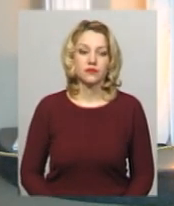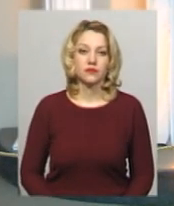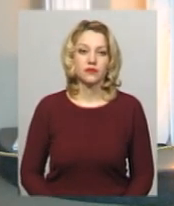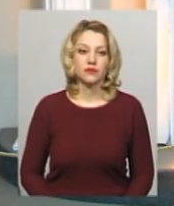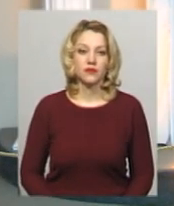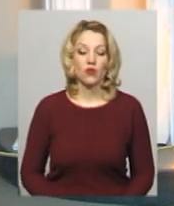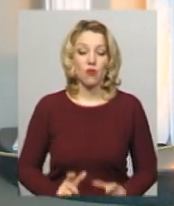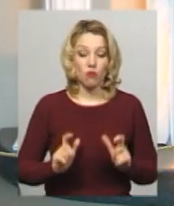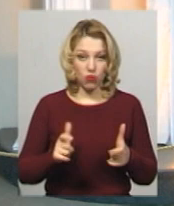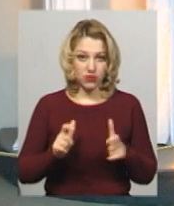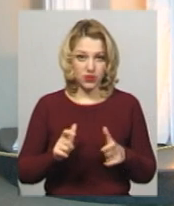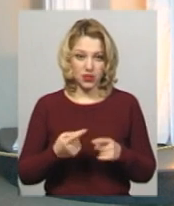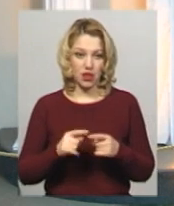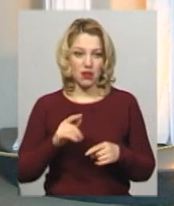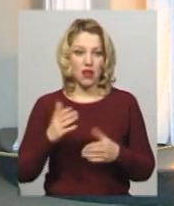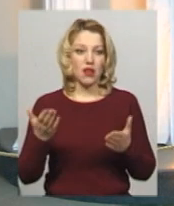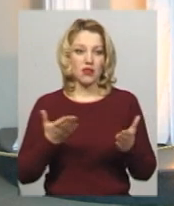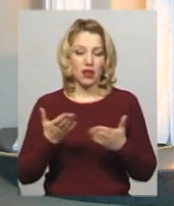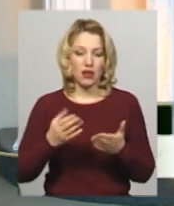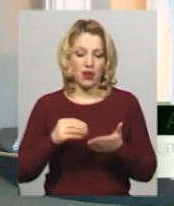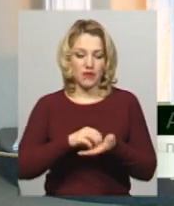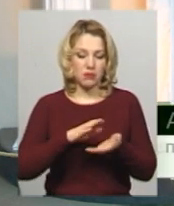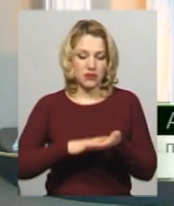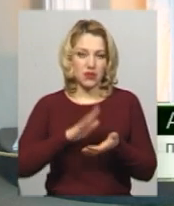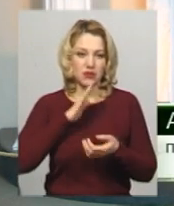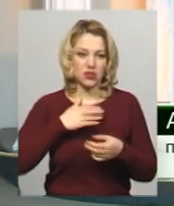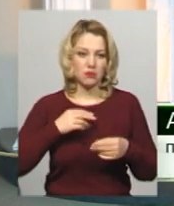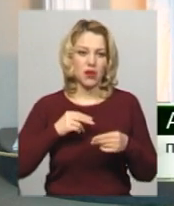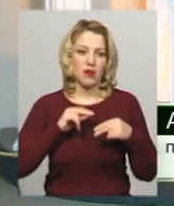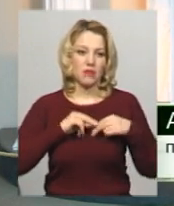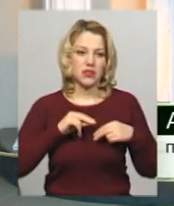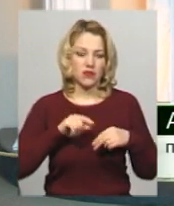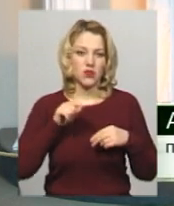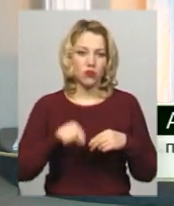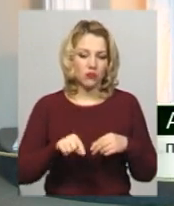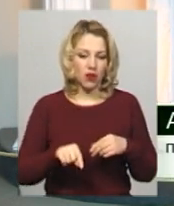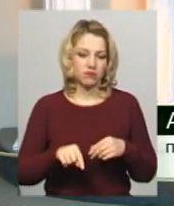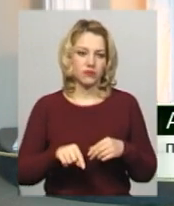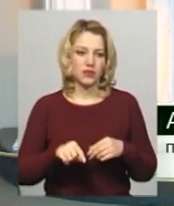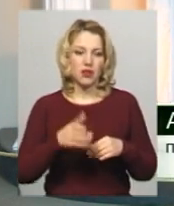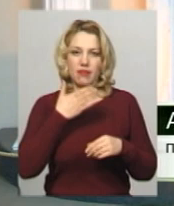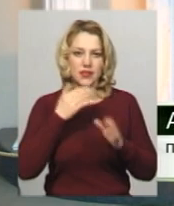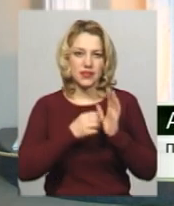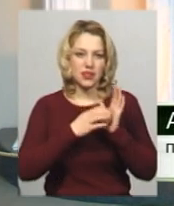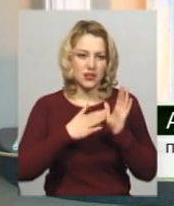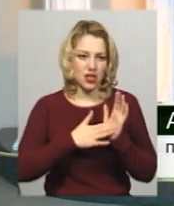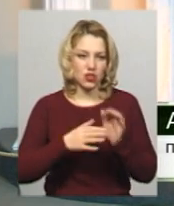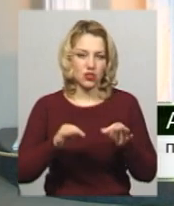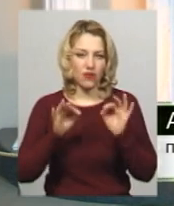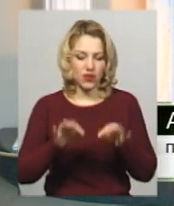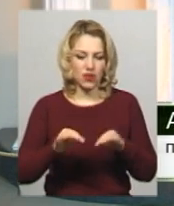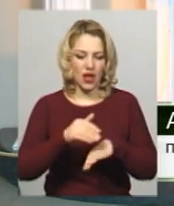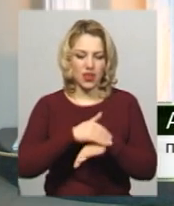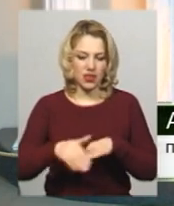Неповістка наша, яка виписувалася нашим працівником суду, оскільки там не зазначено вірну адресу